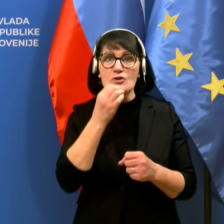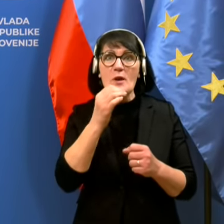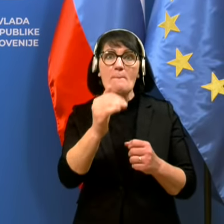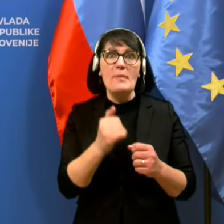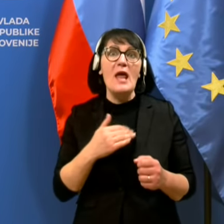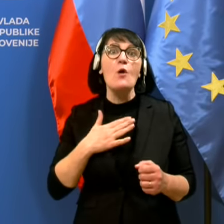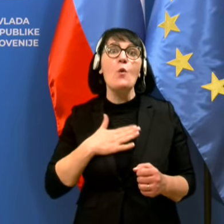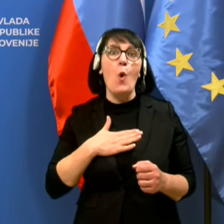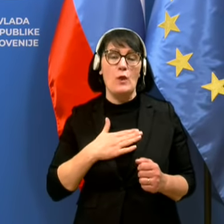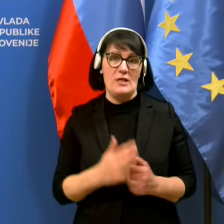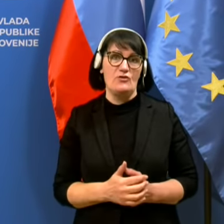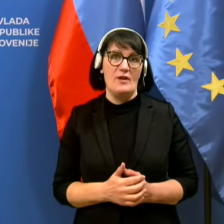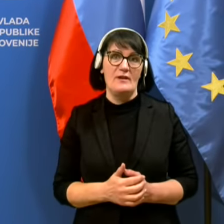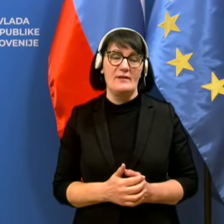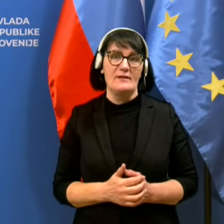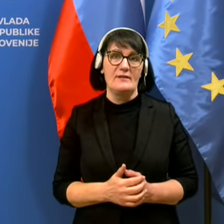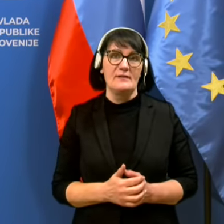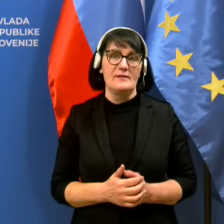ugodnejše.